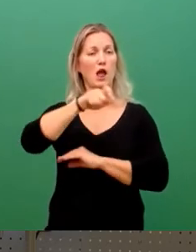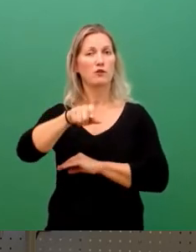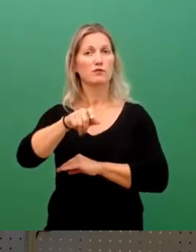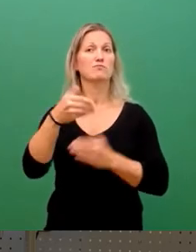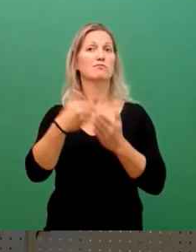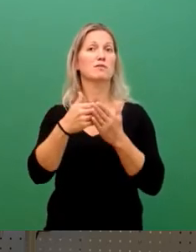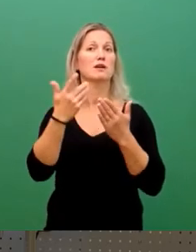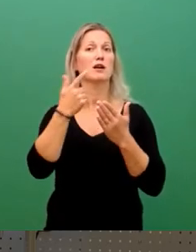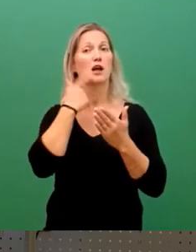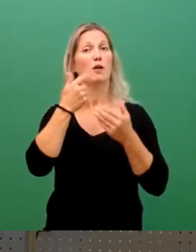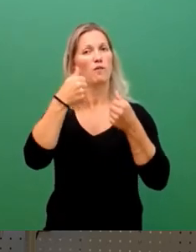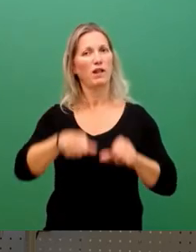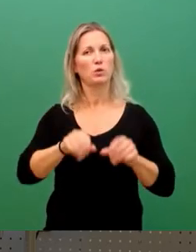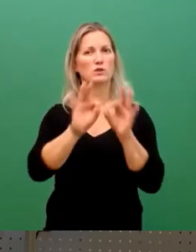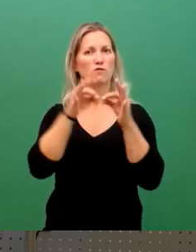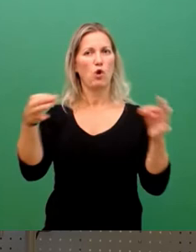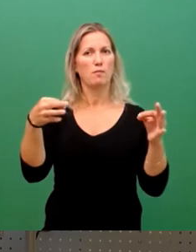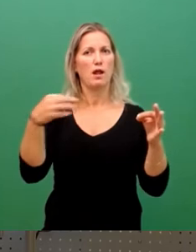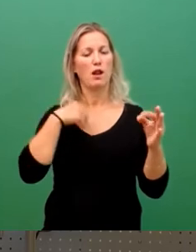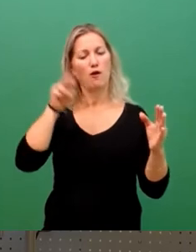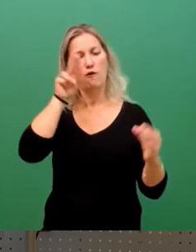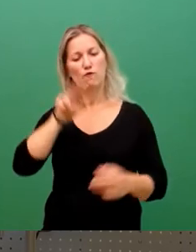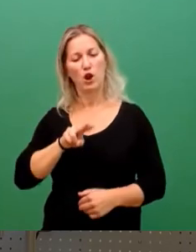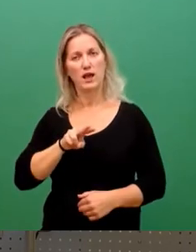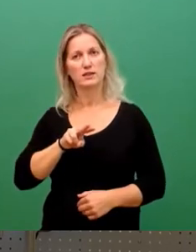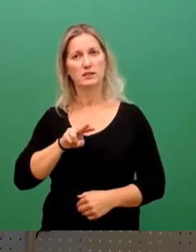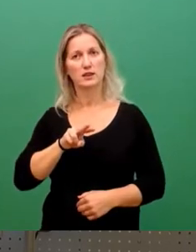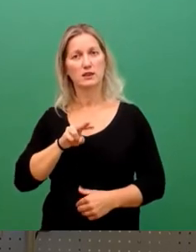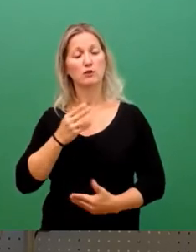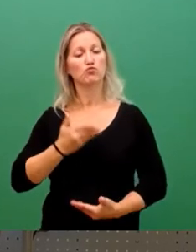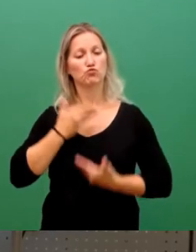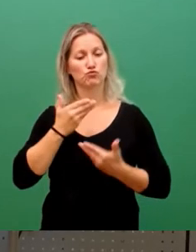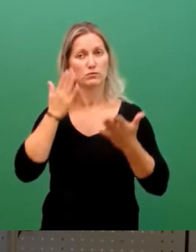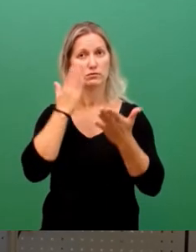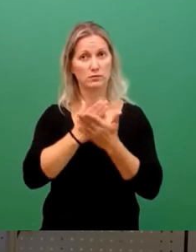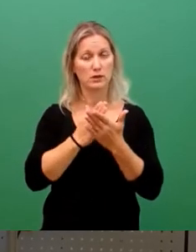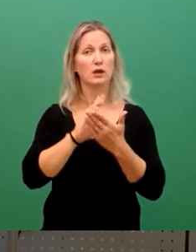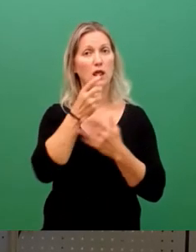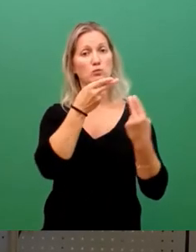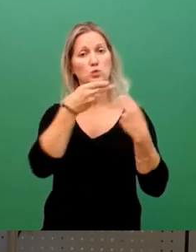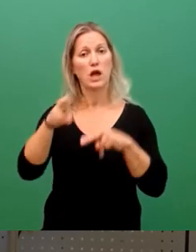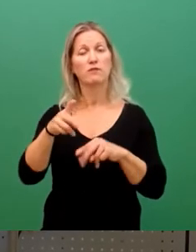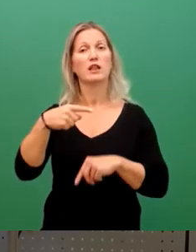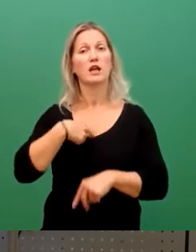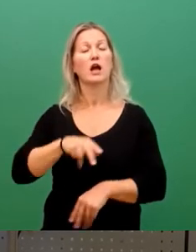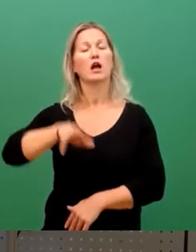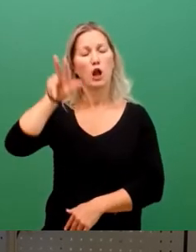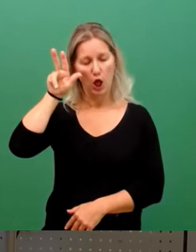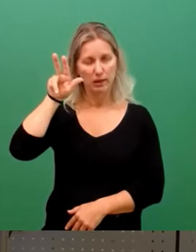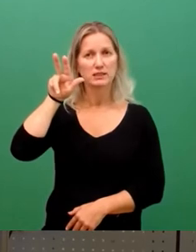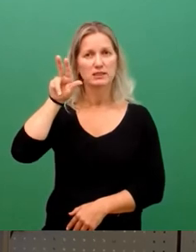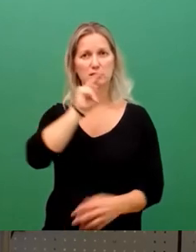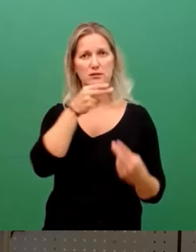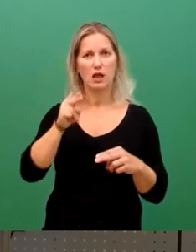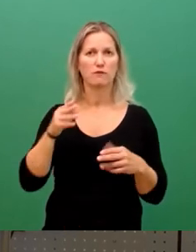vorzulesen und Sie müssten es dann mit, ich gelobe es, bekunden und ebenso noch,